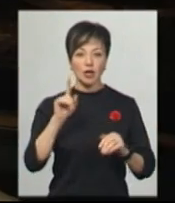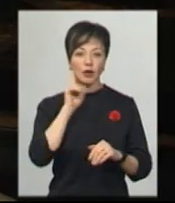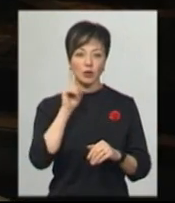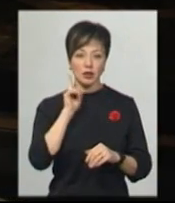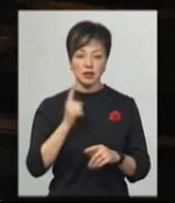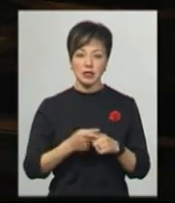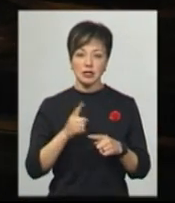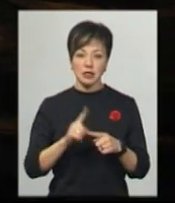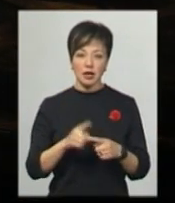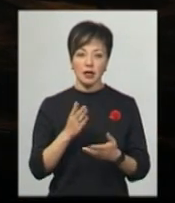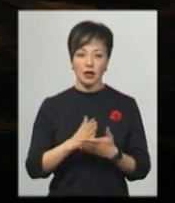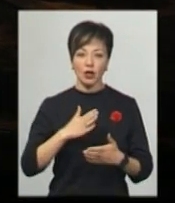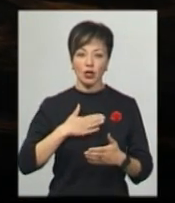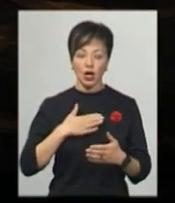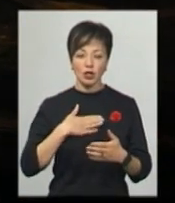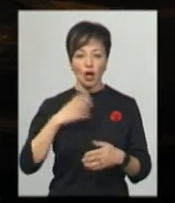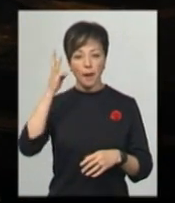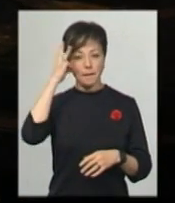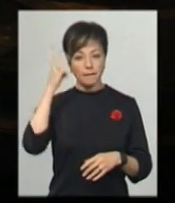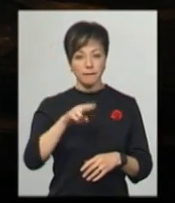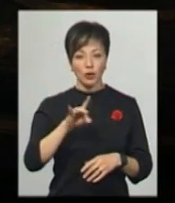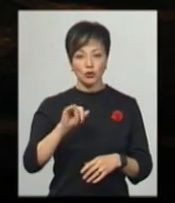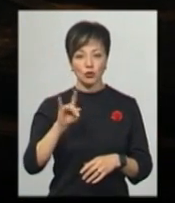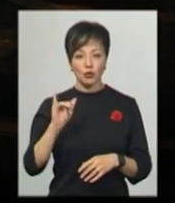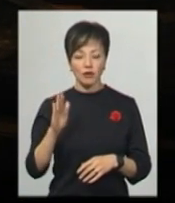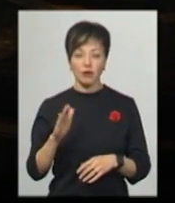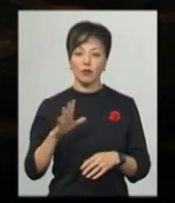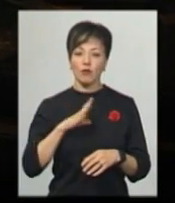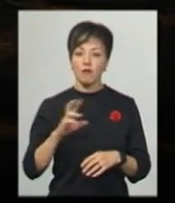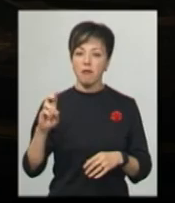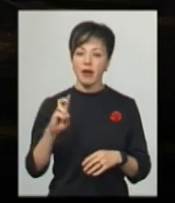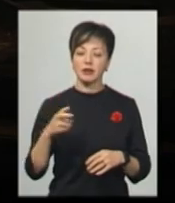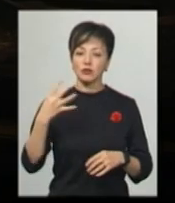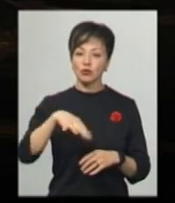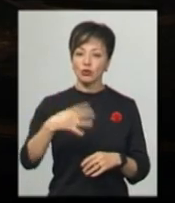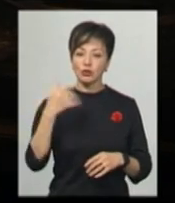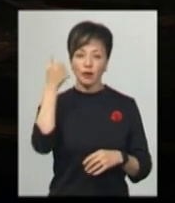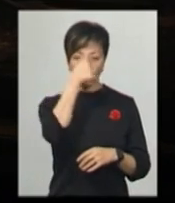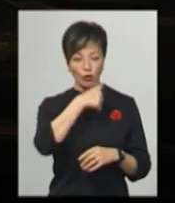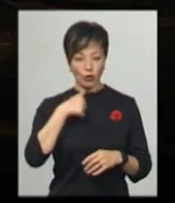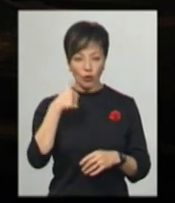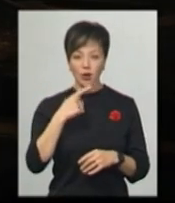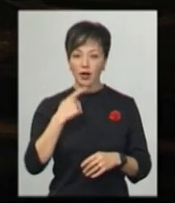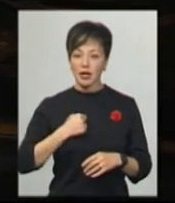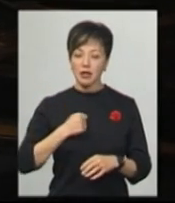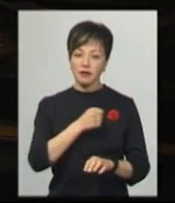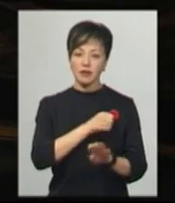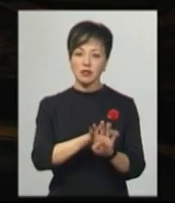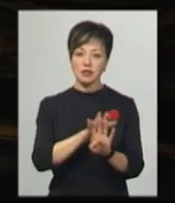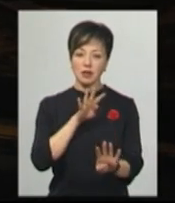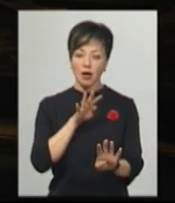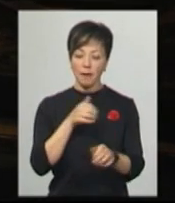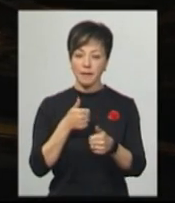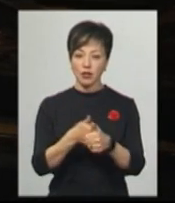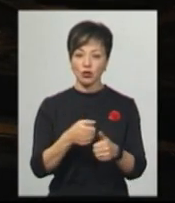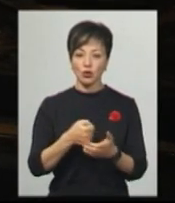Довгань. Це і є наш проскурів. Такий він був у березні 1944 року. Радянські війська підійшли до